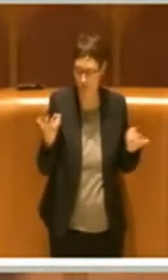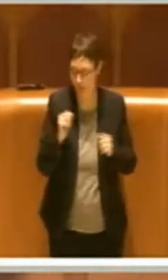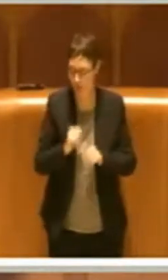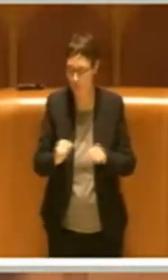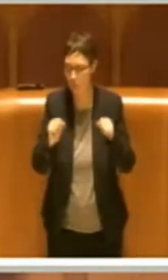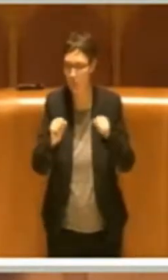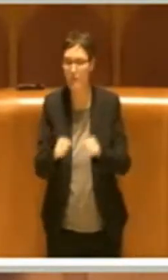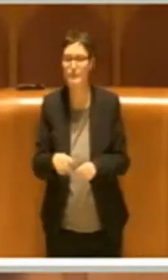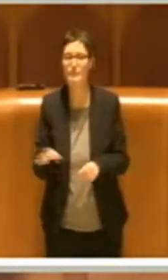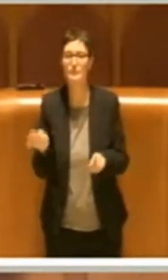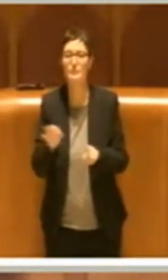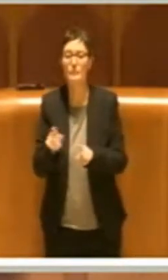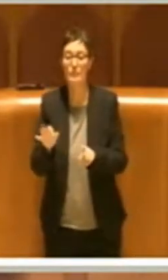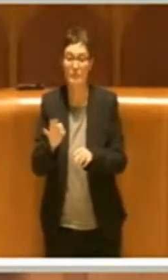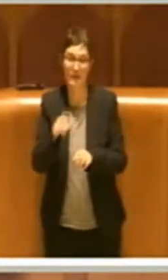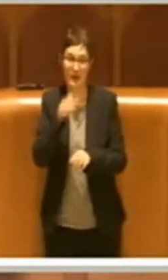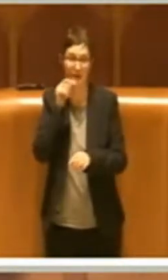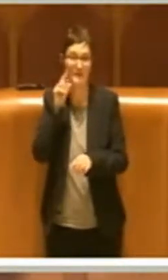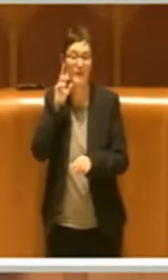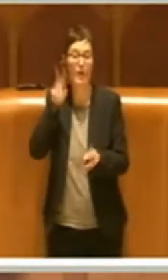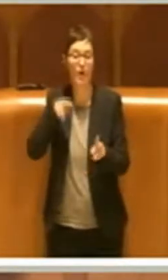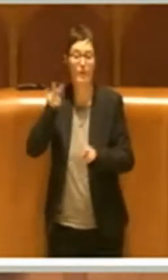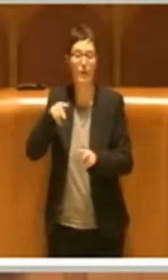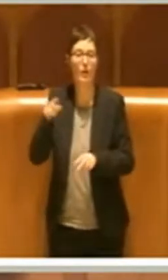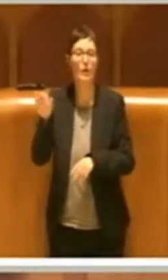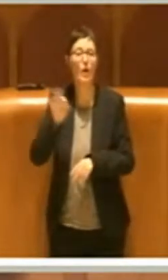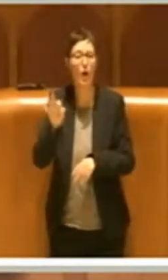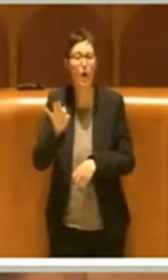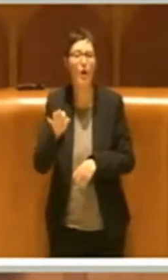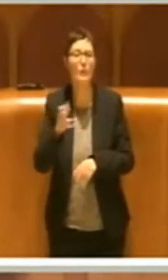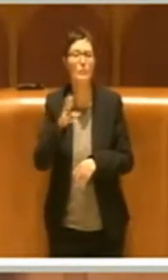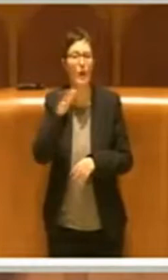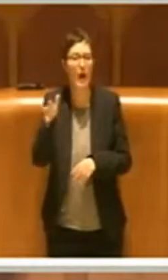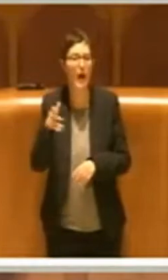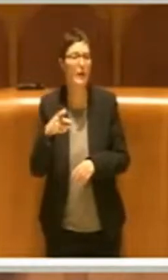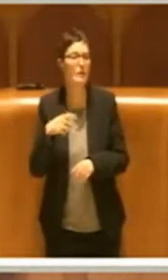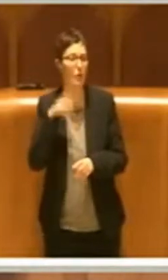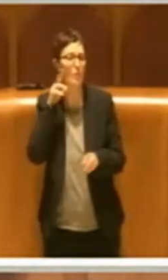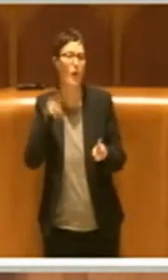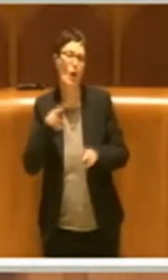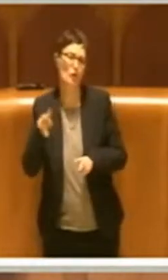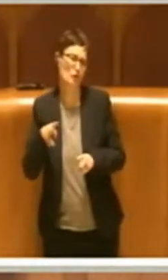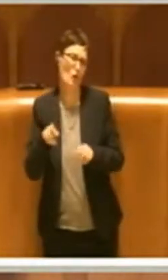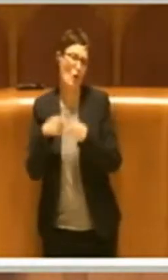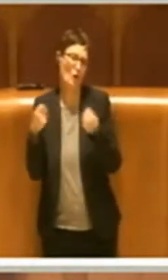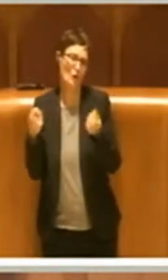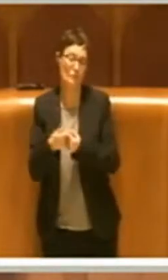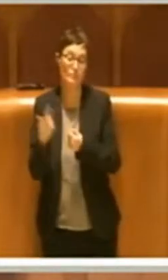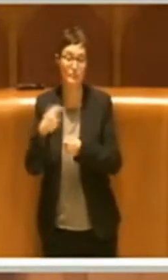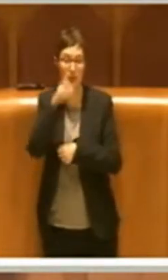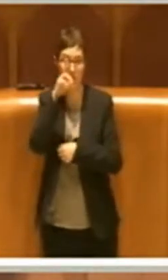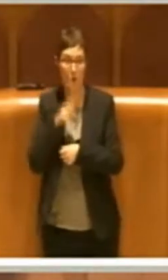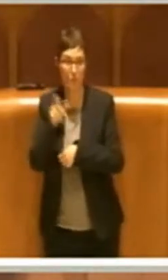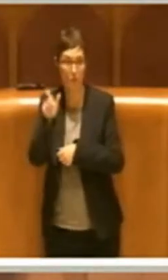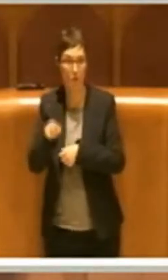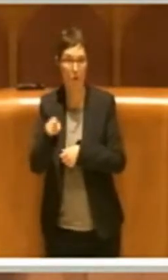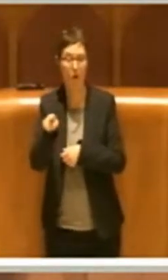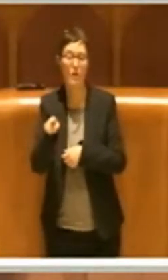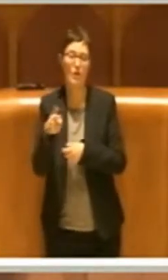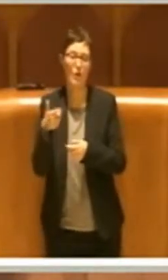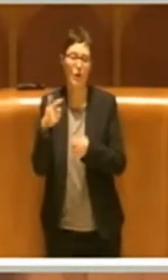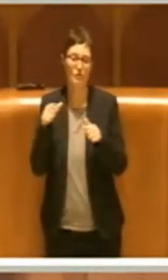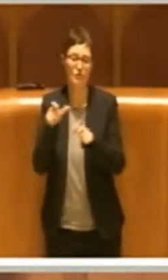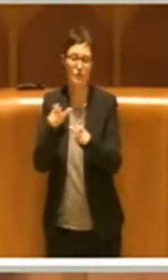presidiare quello che è il conferimento delle UND. Come detto, questa figura non avrà il potere né di